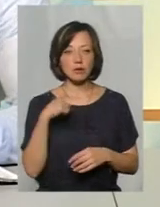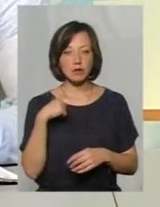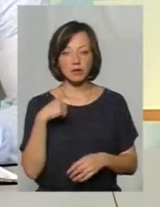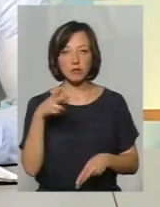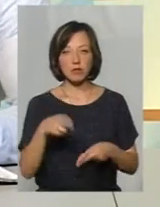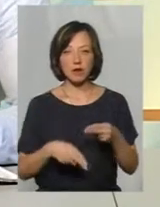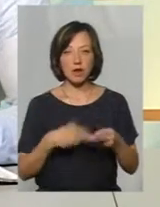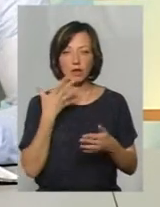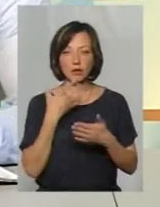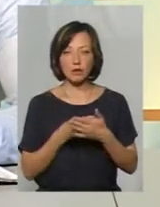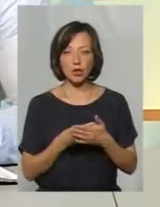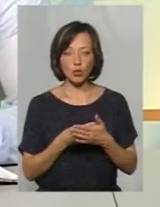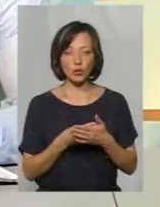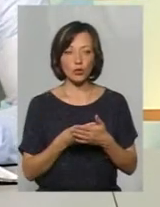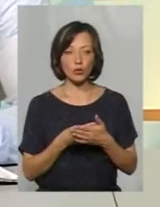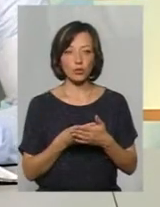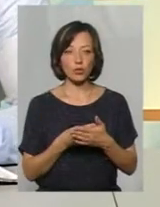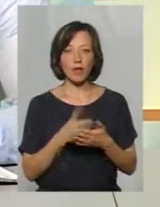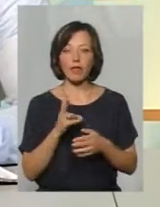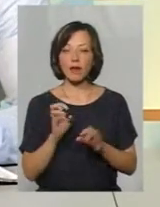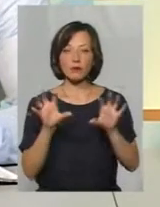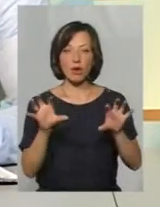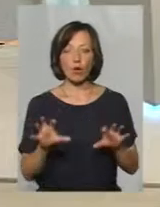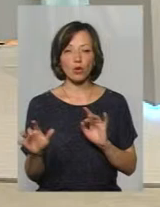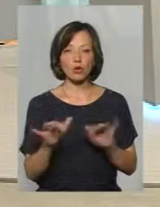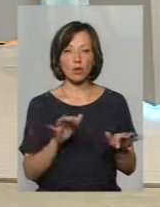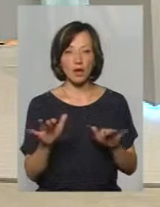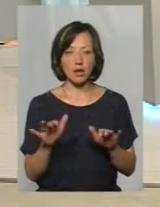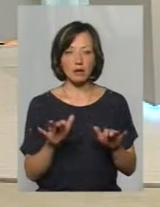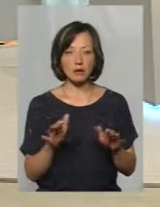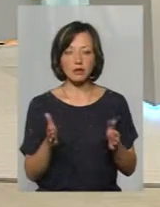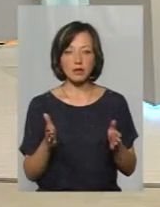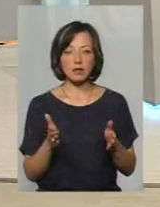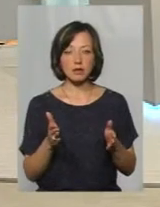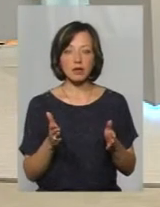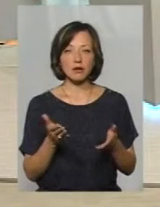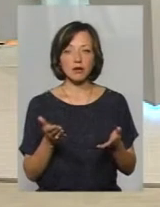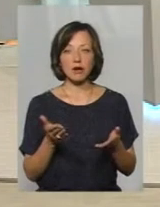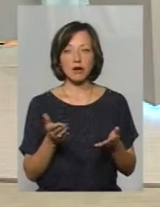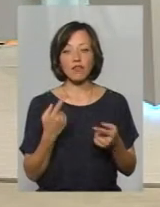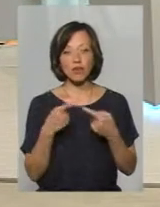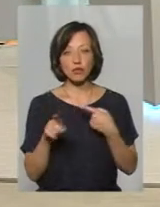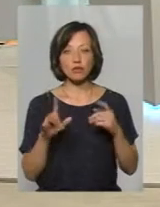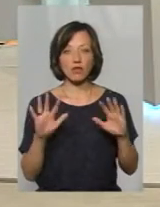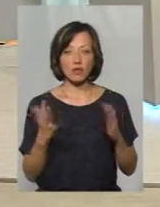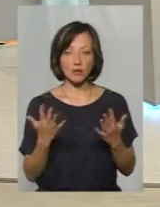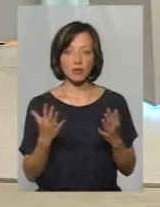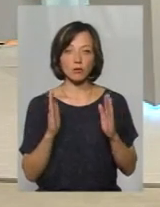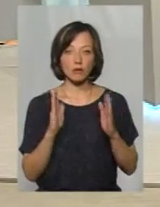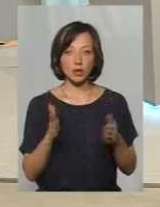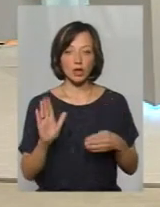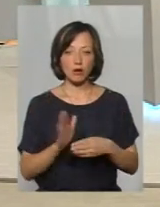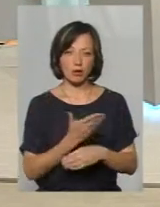припиняли свою таку незаконну діяльність. Ну, а в противному випадку буде